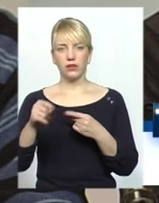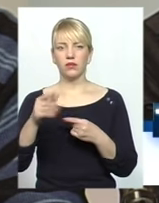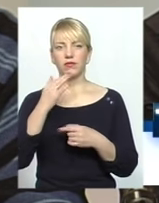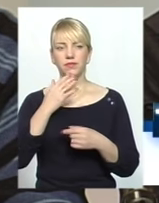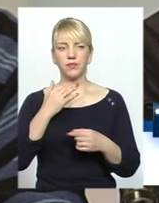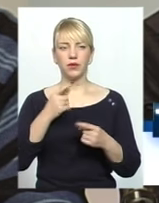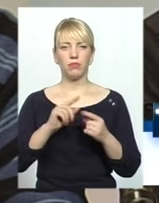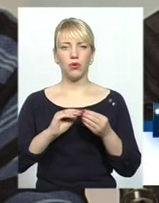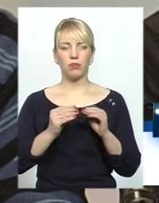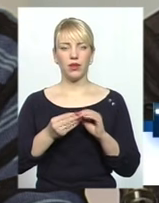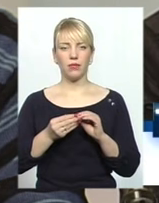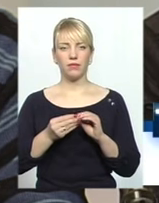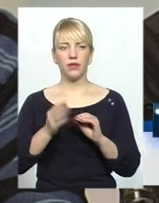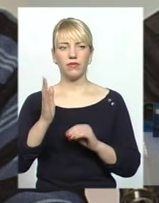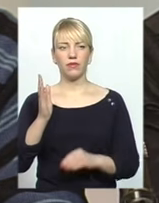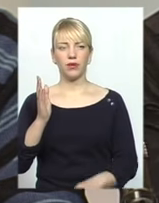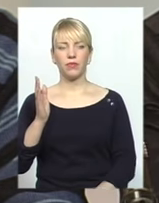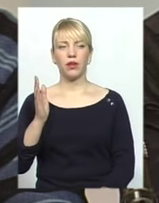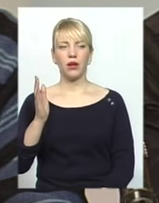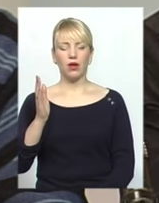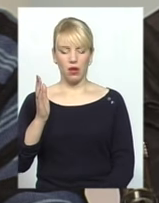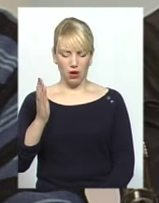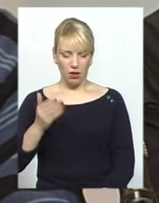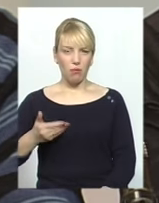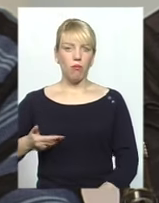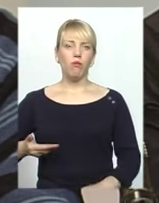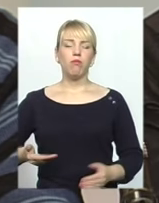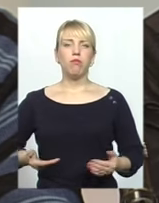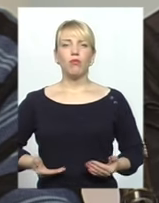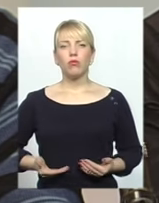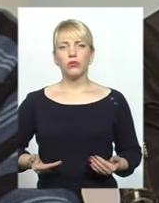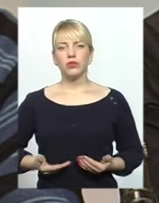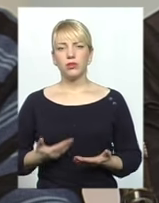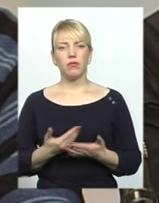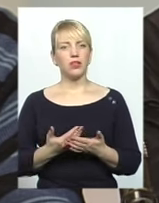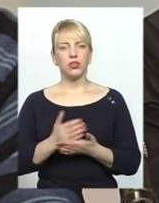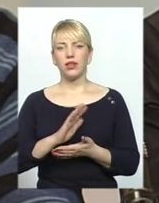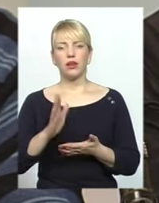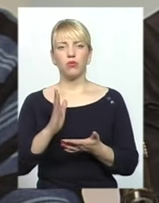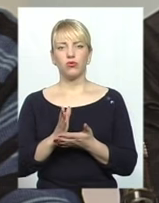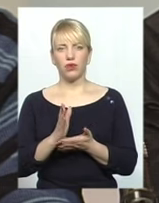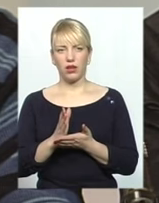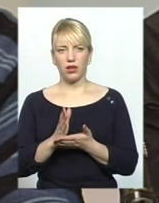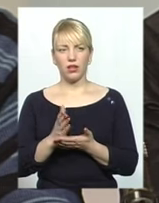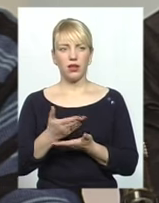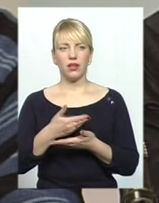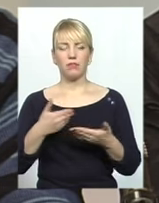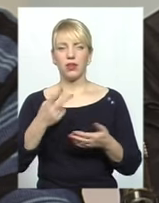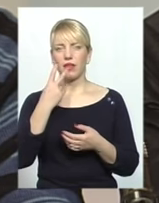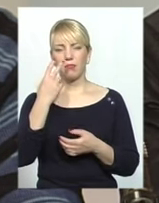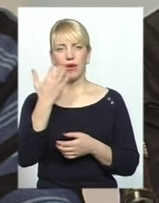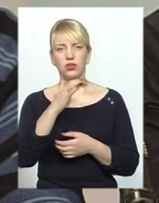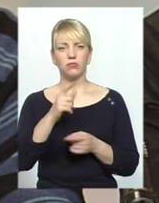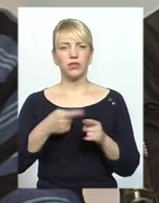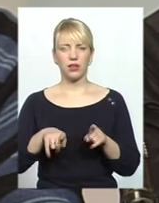в побуті майже не буває. І, до речі, ми не бачимо таких випадків.